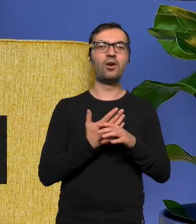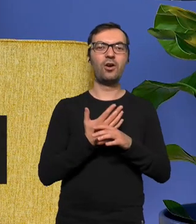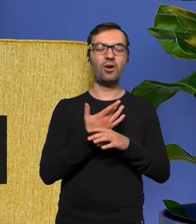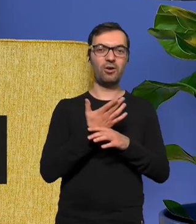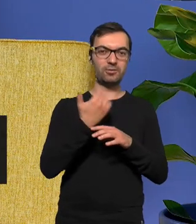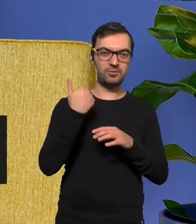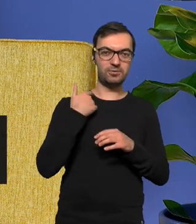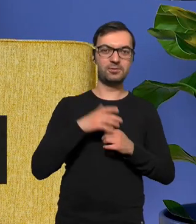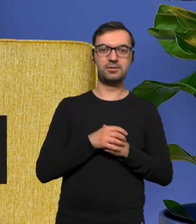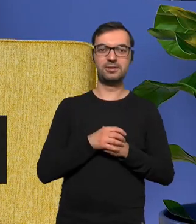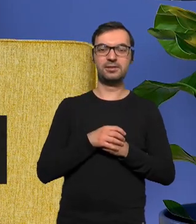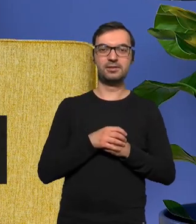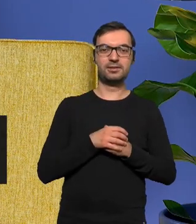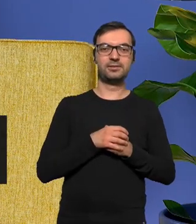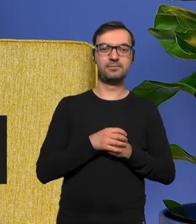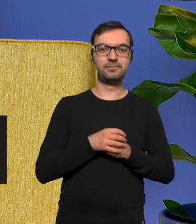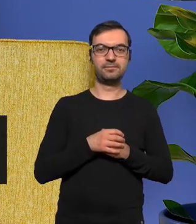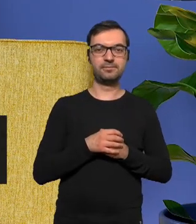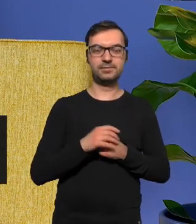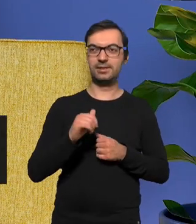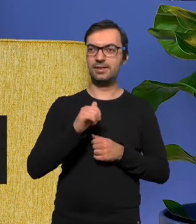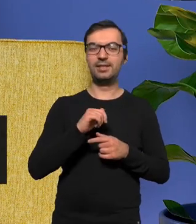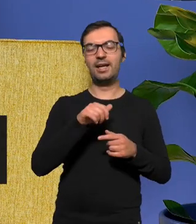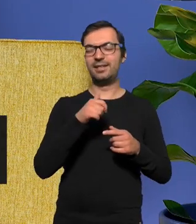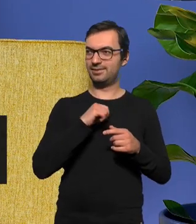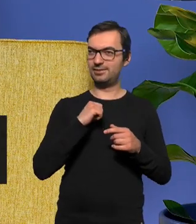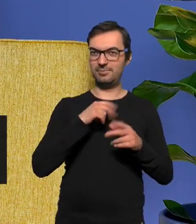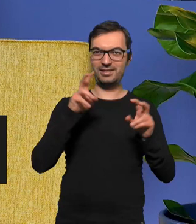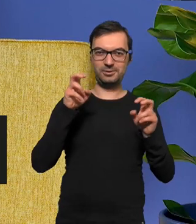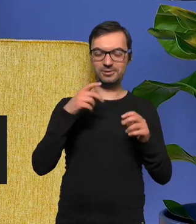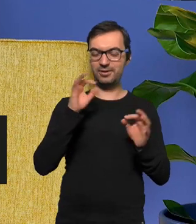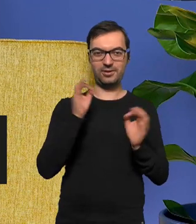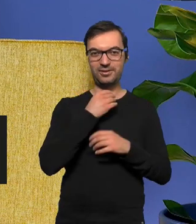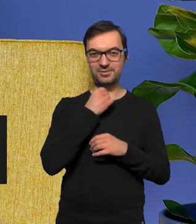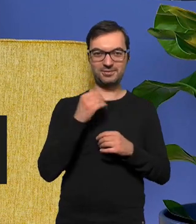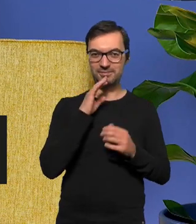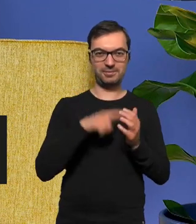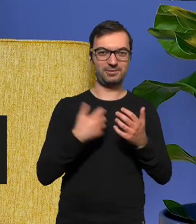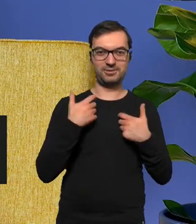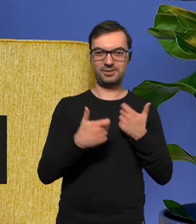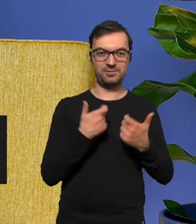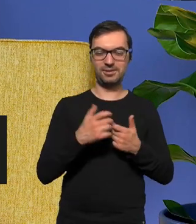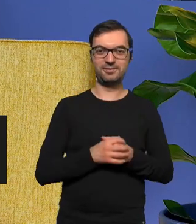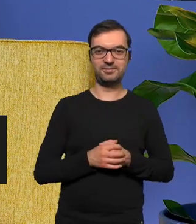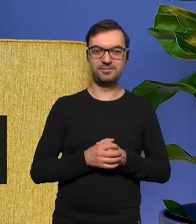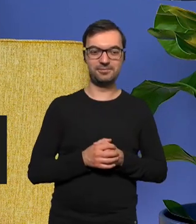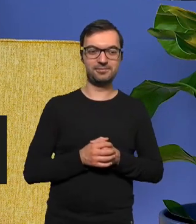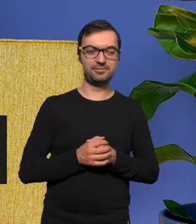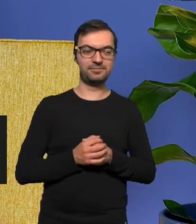cytowanie samego siebie jest straszne to prawda zrobiłem to pierwszy raz chyba w życiu albo drugi